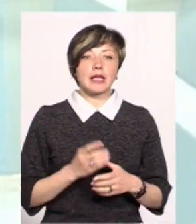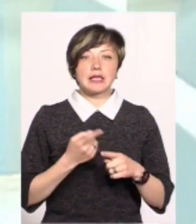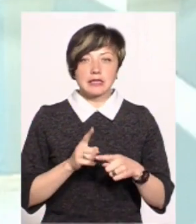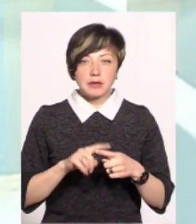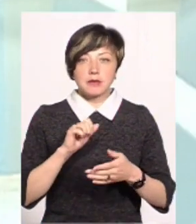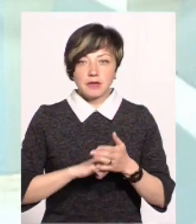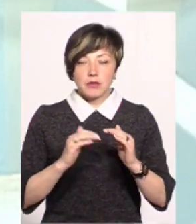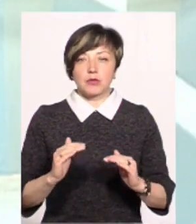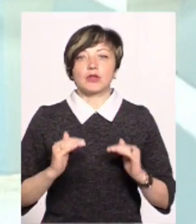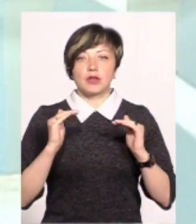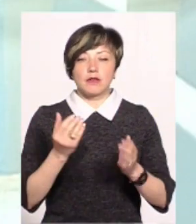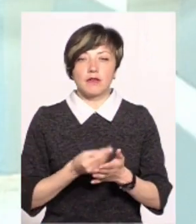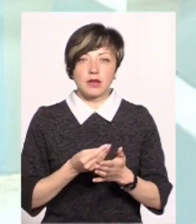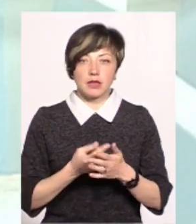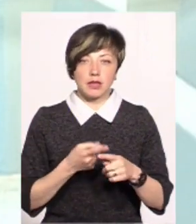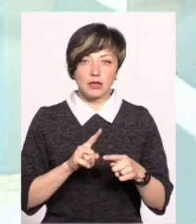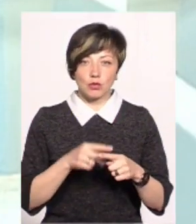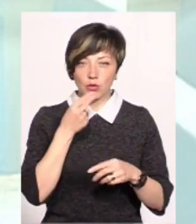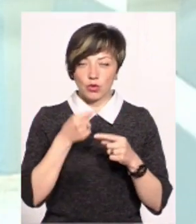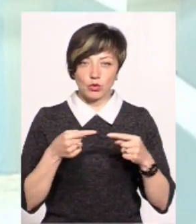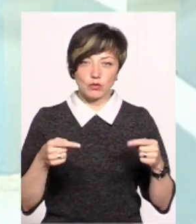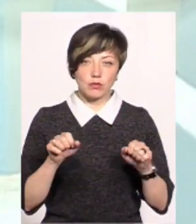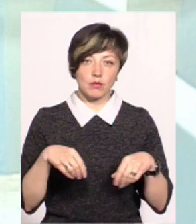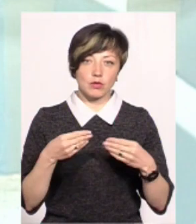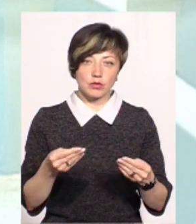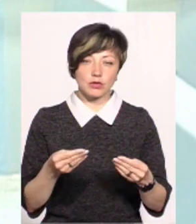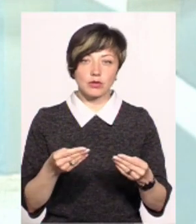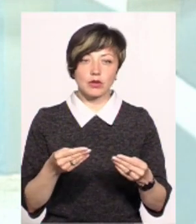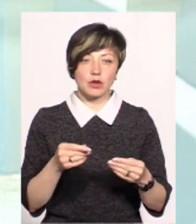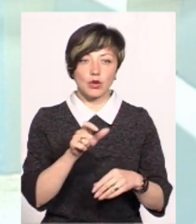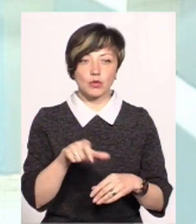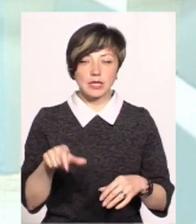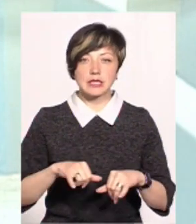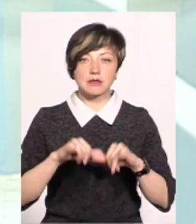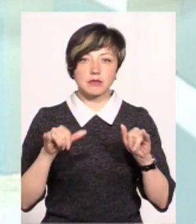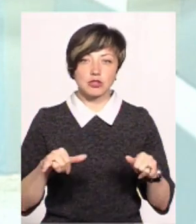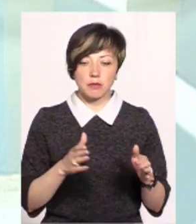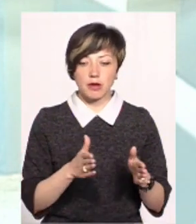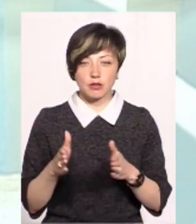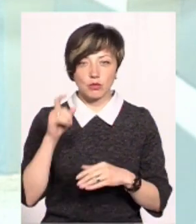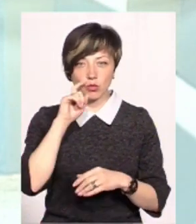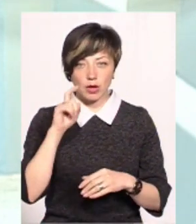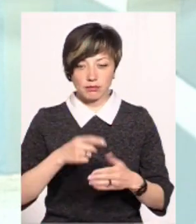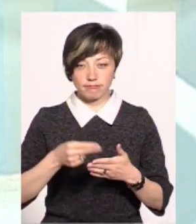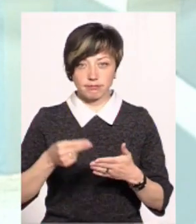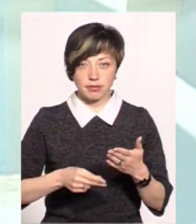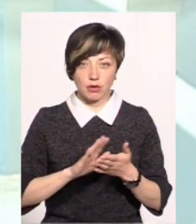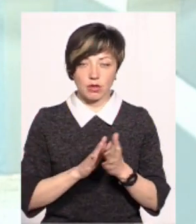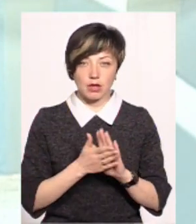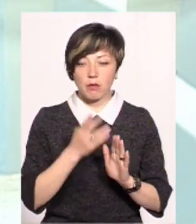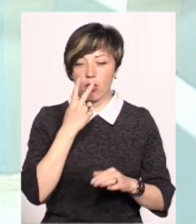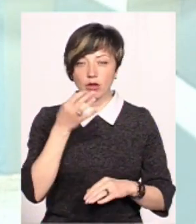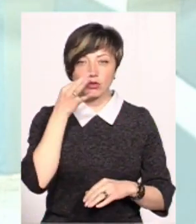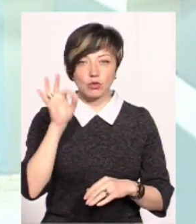призвело до підняття вартості на цю продукцію. Десь можливість тоді законтрактуватися з більшими мережами українськими. Тому що, як сьогодні